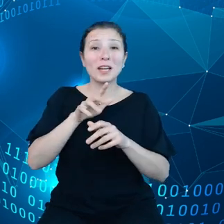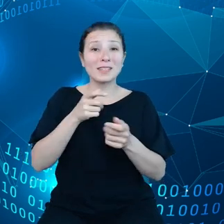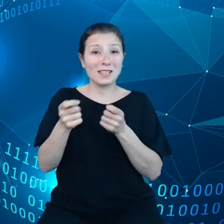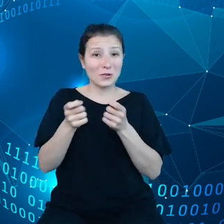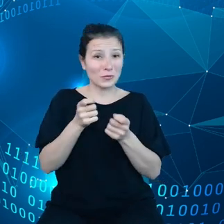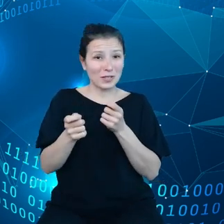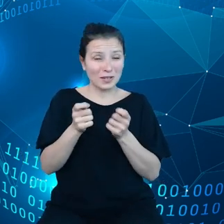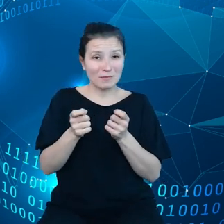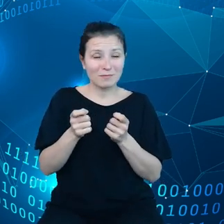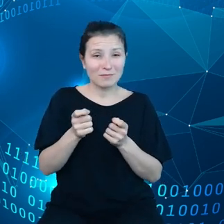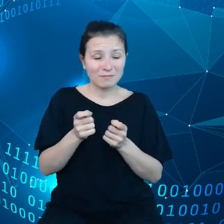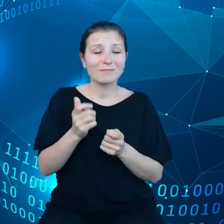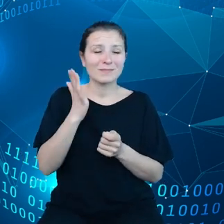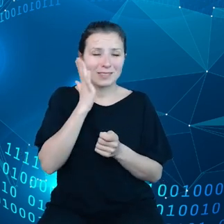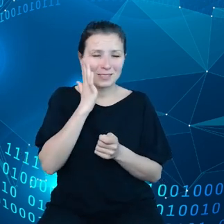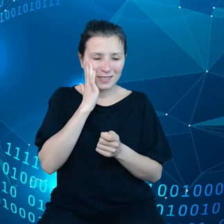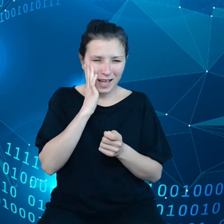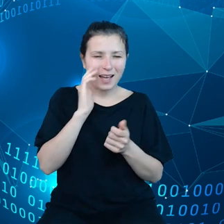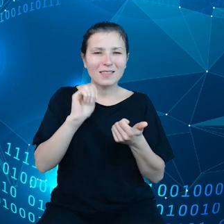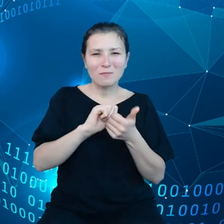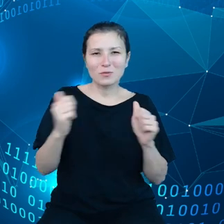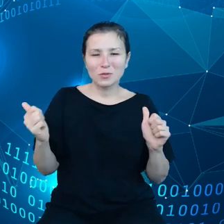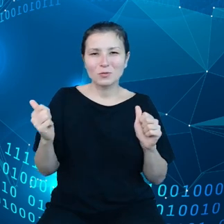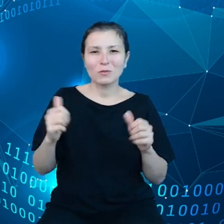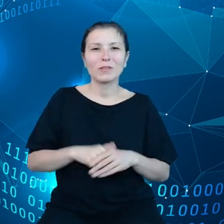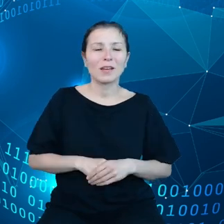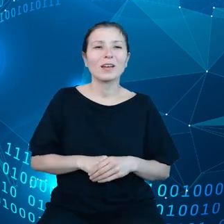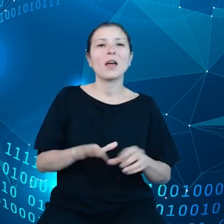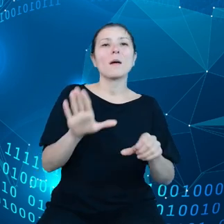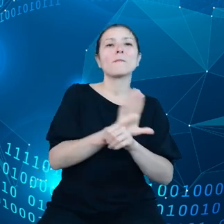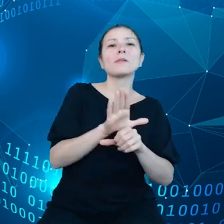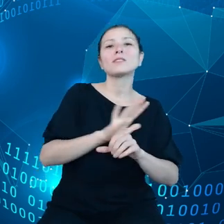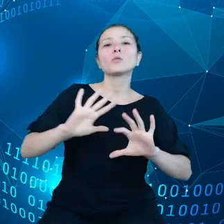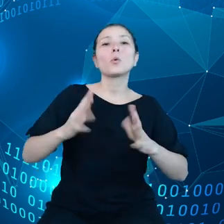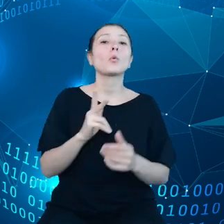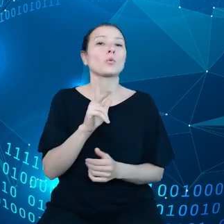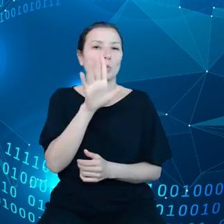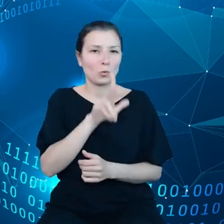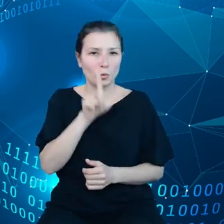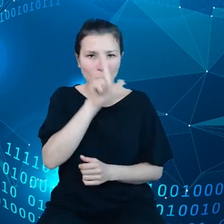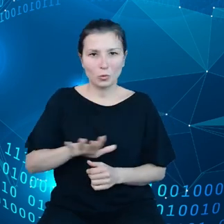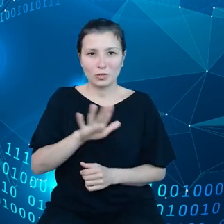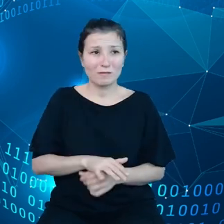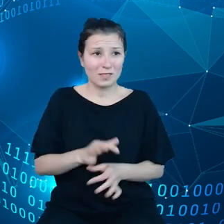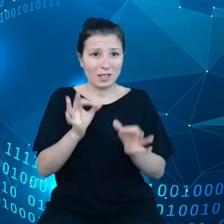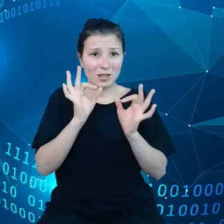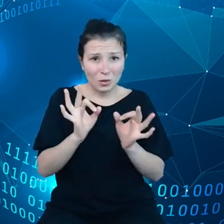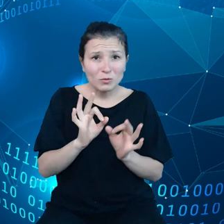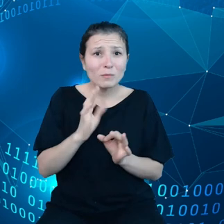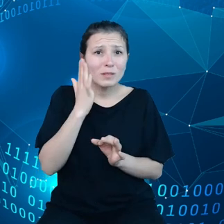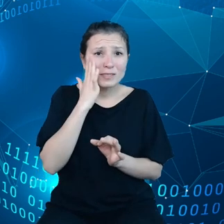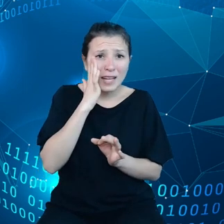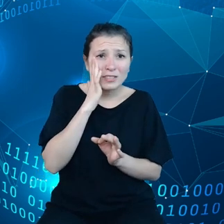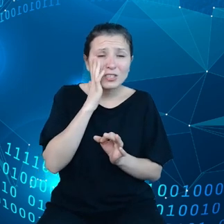znane przysłowie, biznes to przecież ludzie. No to dobrze, żeby znać historię tych ludzi, czy